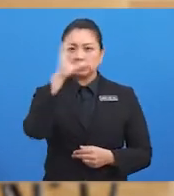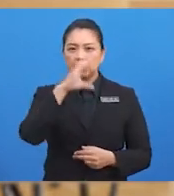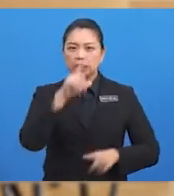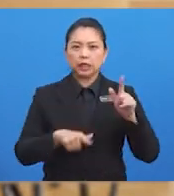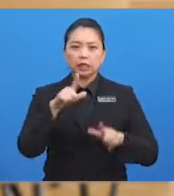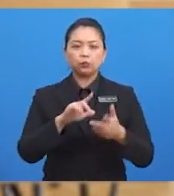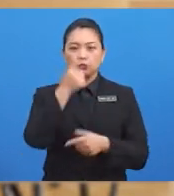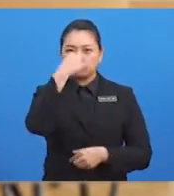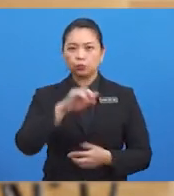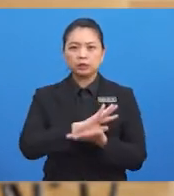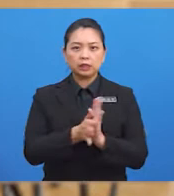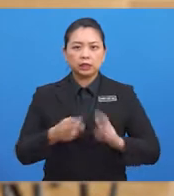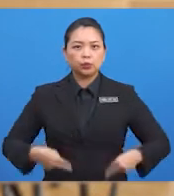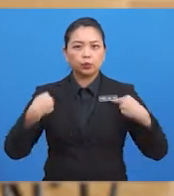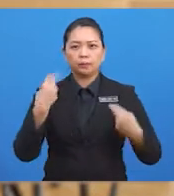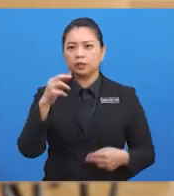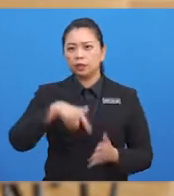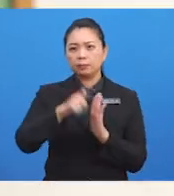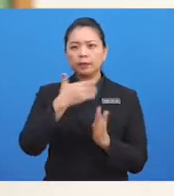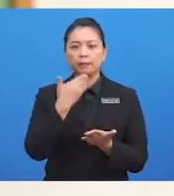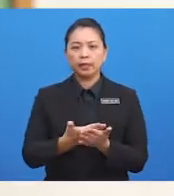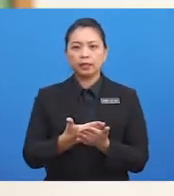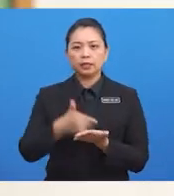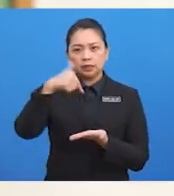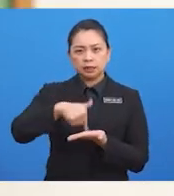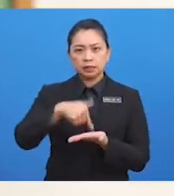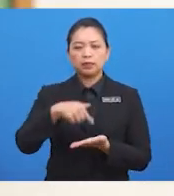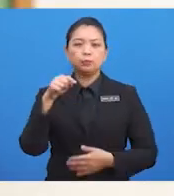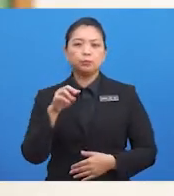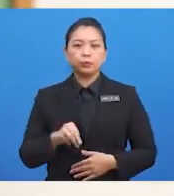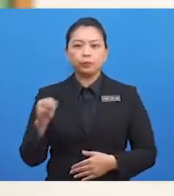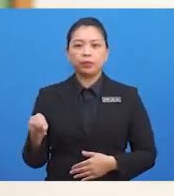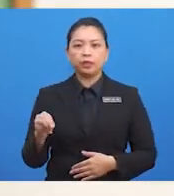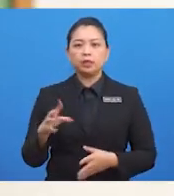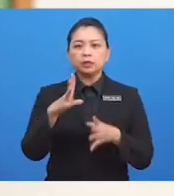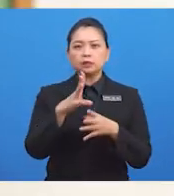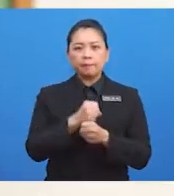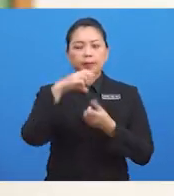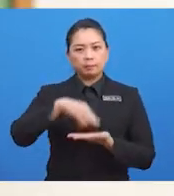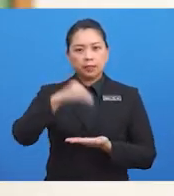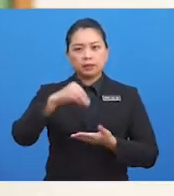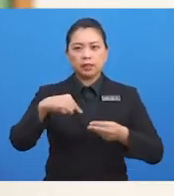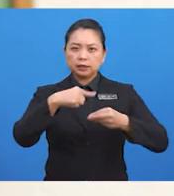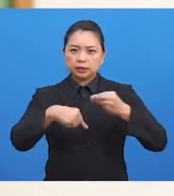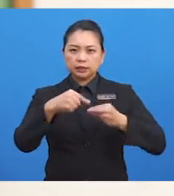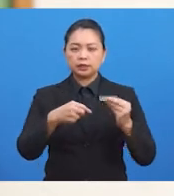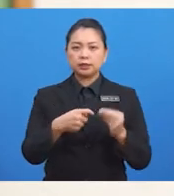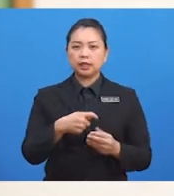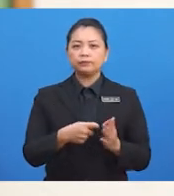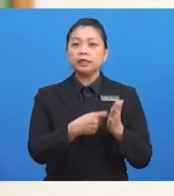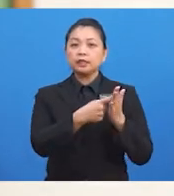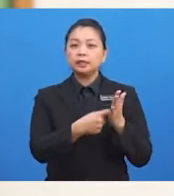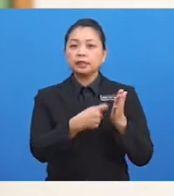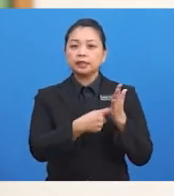untuk menjadikan kehidupan mereka lebih baik. Di sini, murid-murid dapat belajar tentang nilai